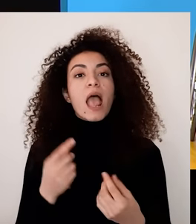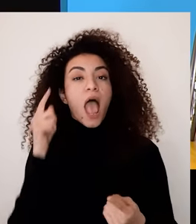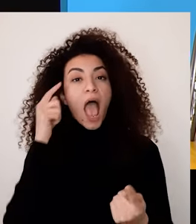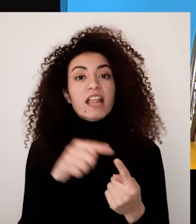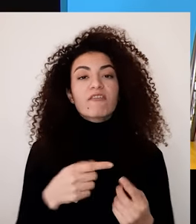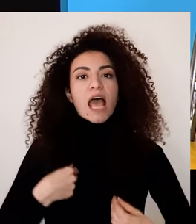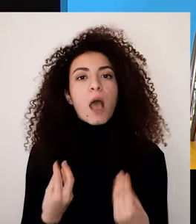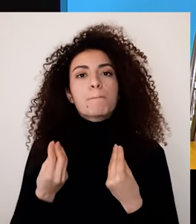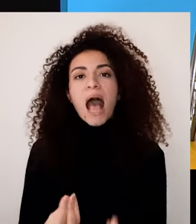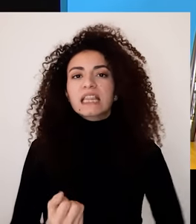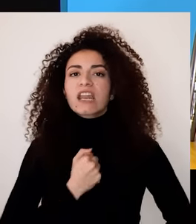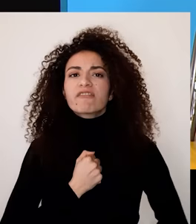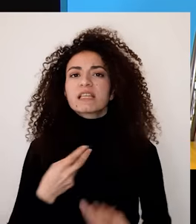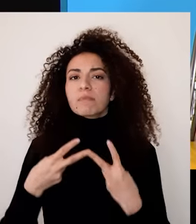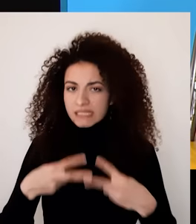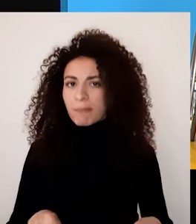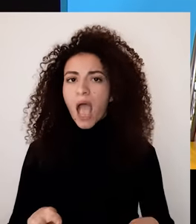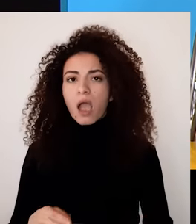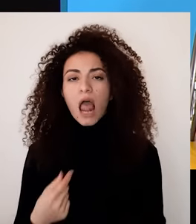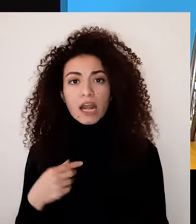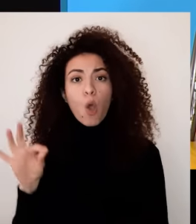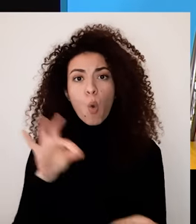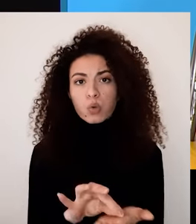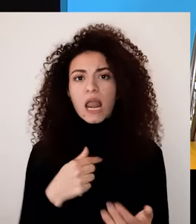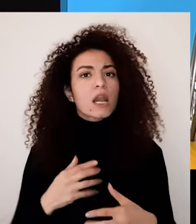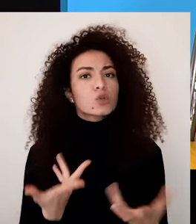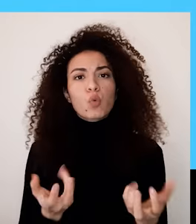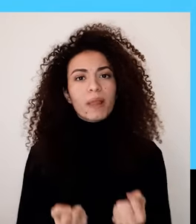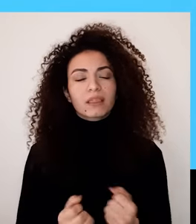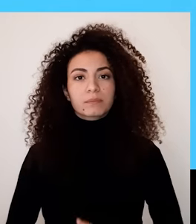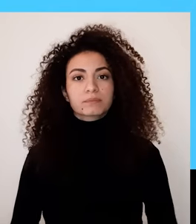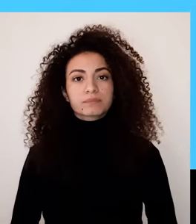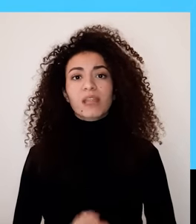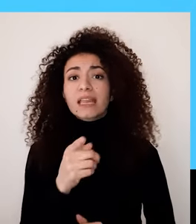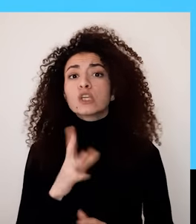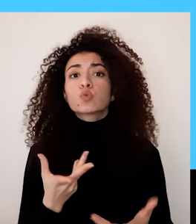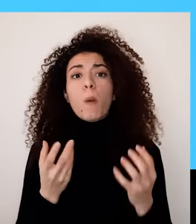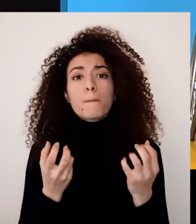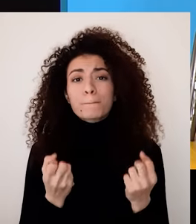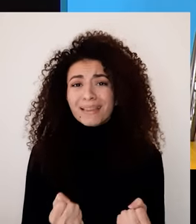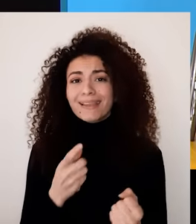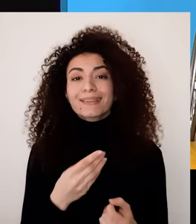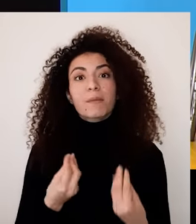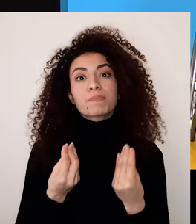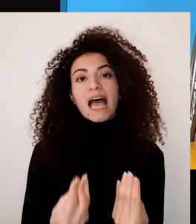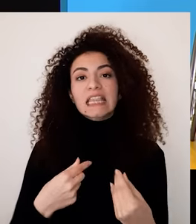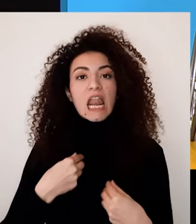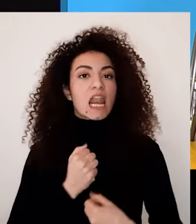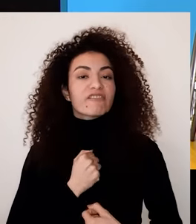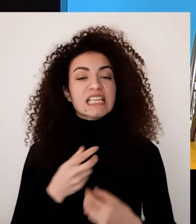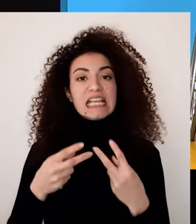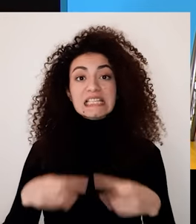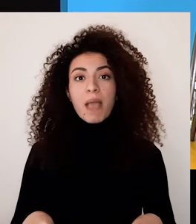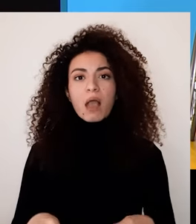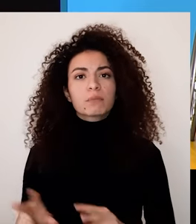من محيطي لتوسيع مجال المعقول وحتى أمشي بحياتي لقدام وأنت شو هو نوع السماح بدك تعطيه لنفسك؟